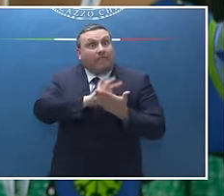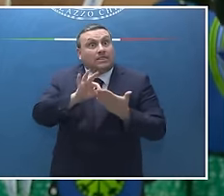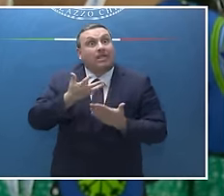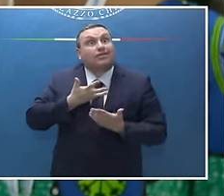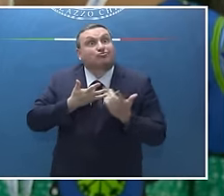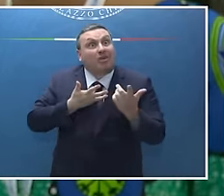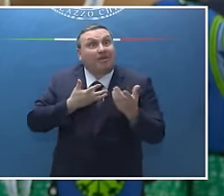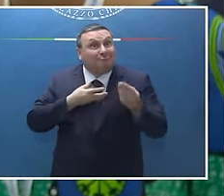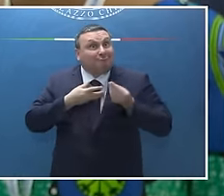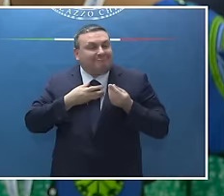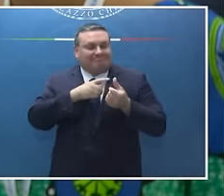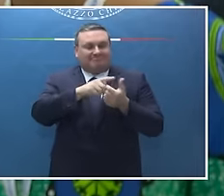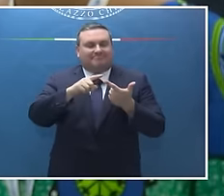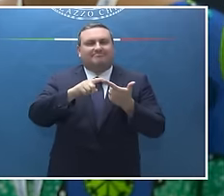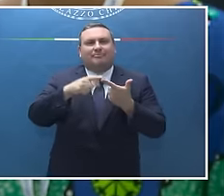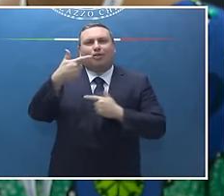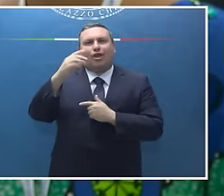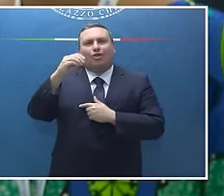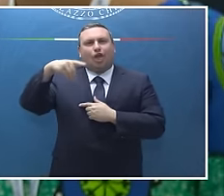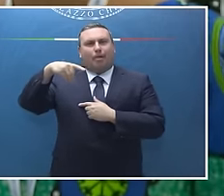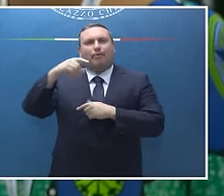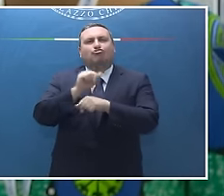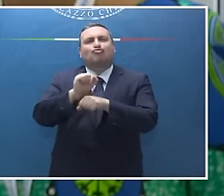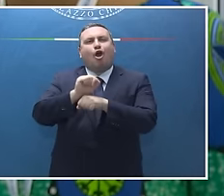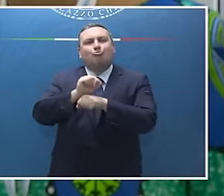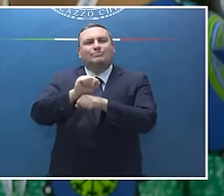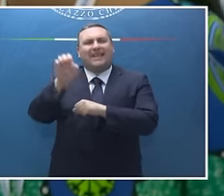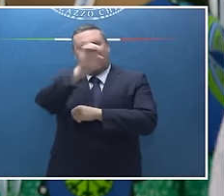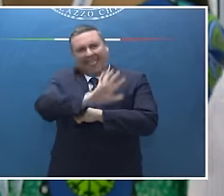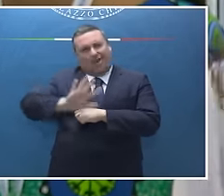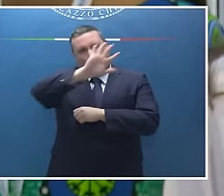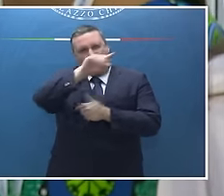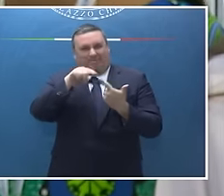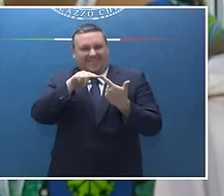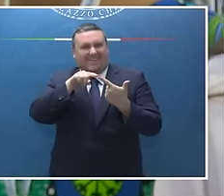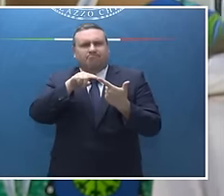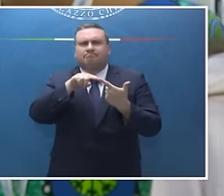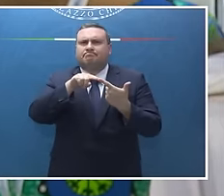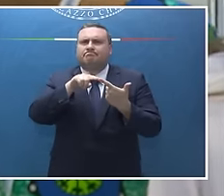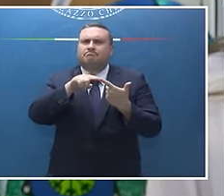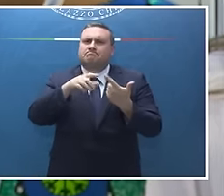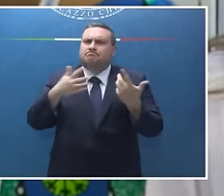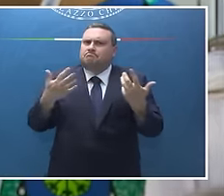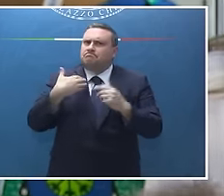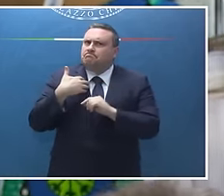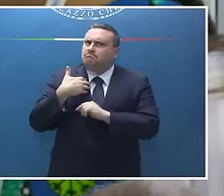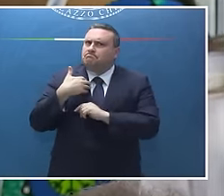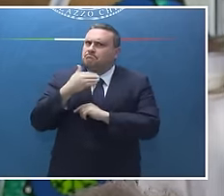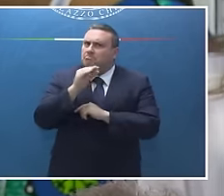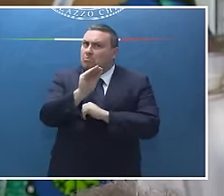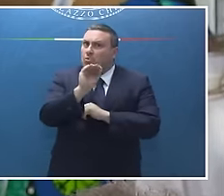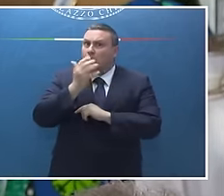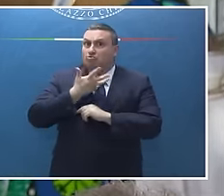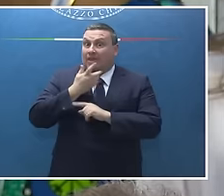Riguardo invece ai top jobs europei, volevo sapere se potrebbe essere opportuno aspettare le elezioni